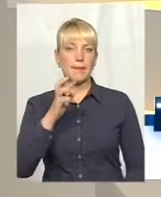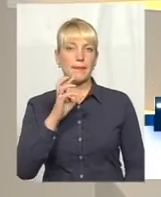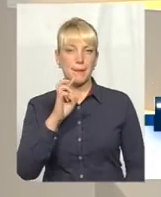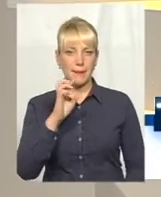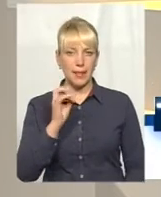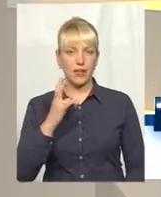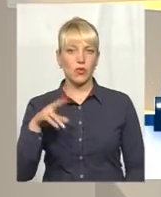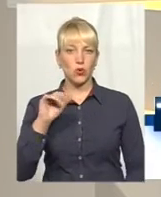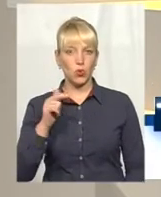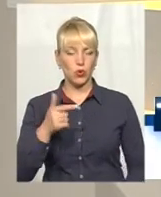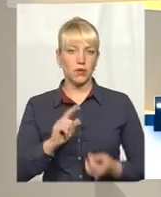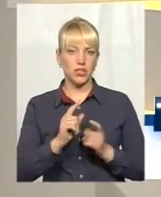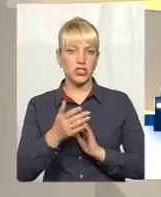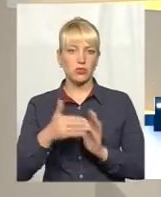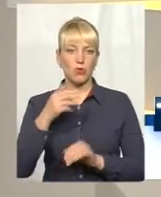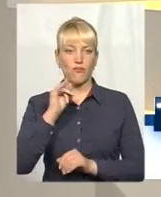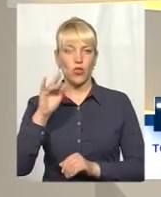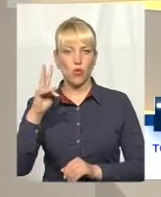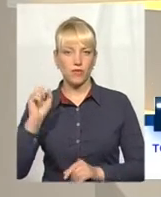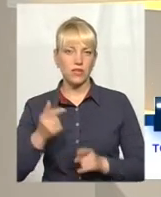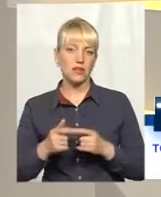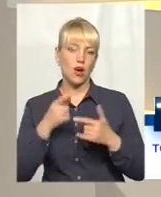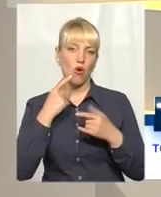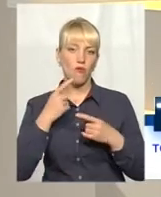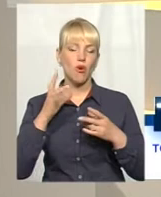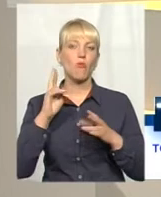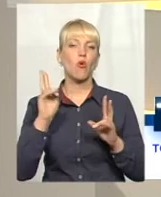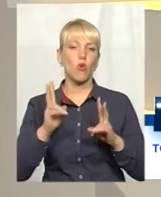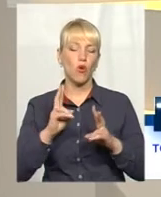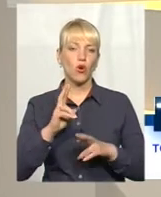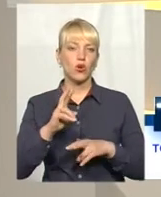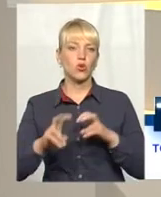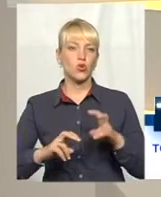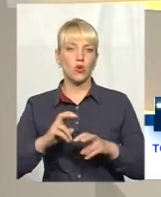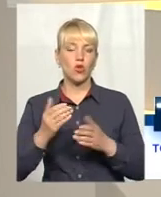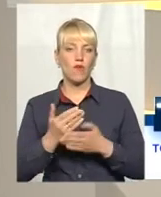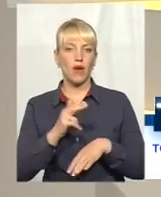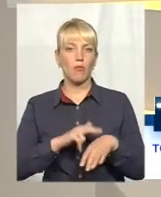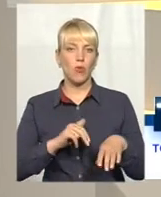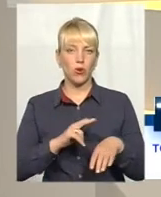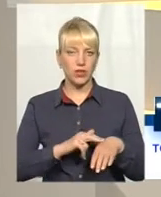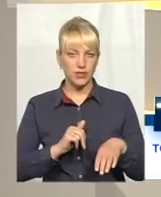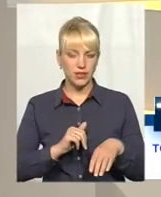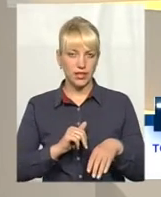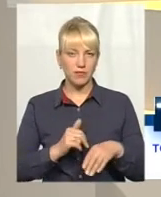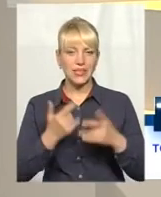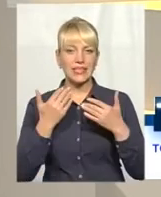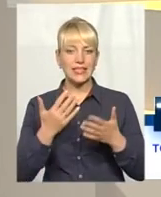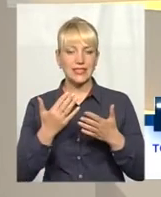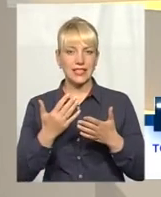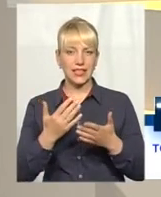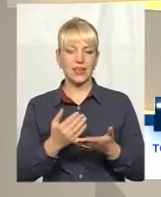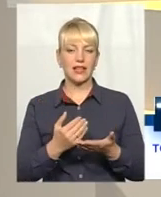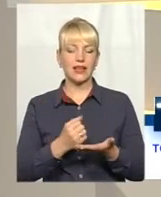Оксани Фіновської. І нині ми говоримо про те, кого шукає нова поліція, скільки кандидатур